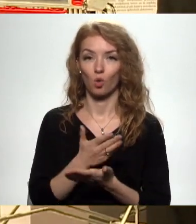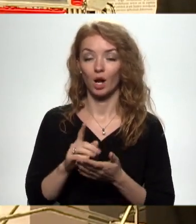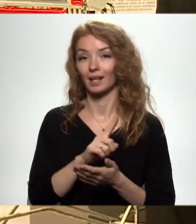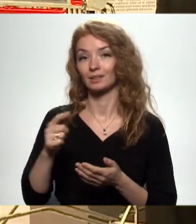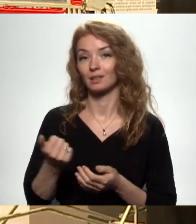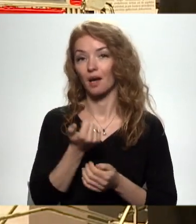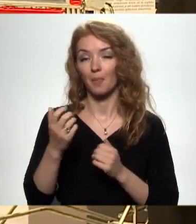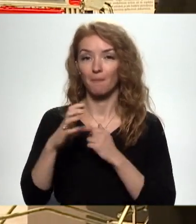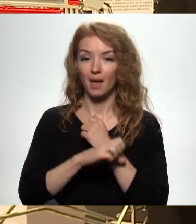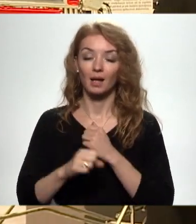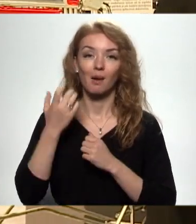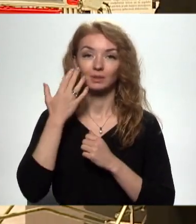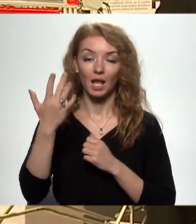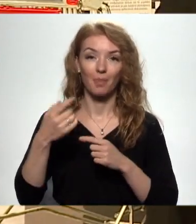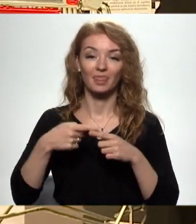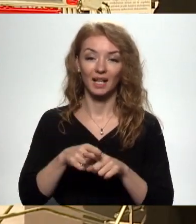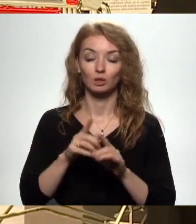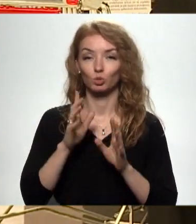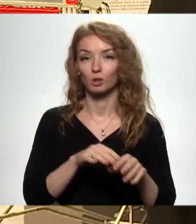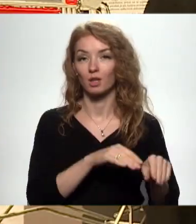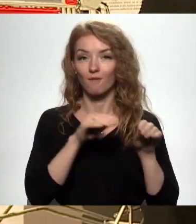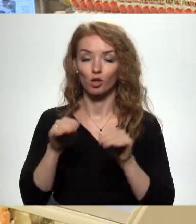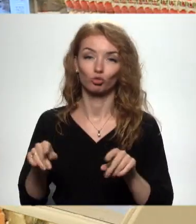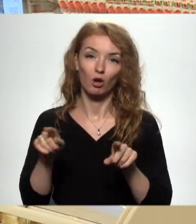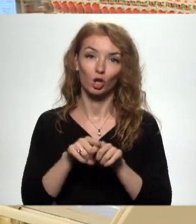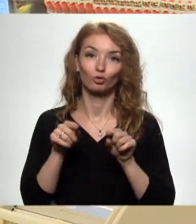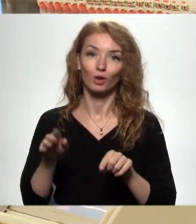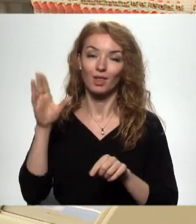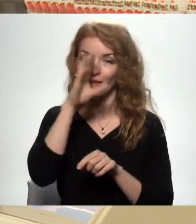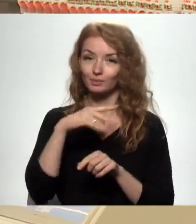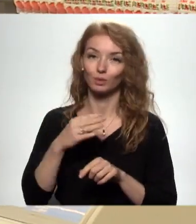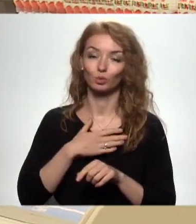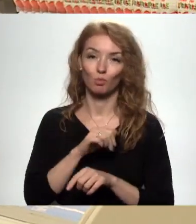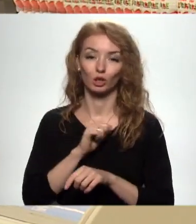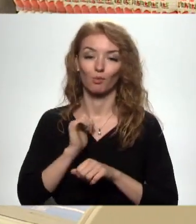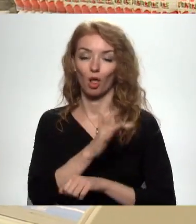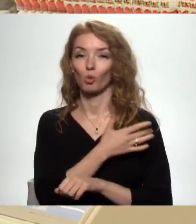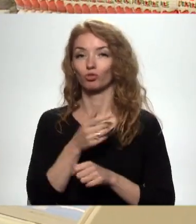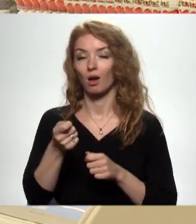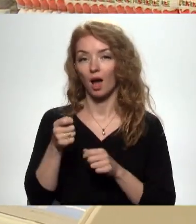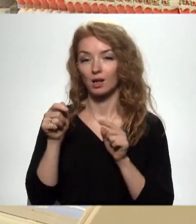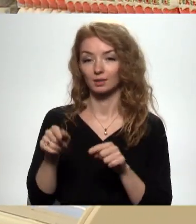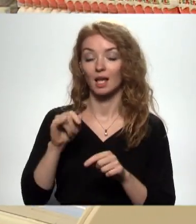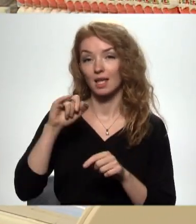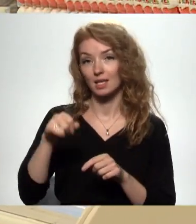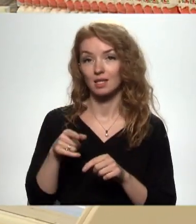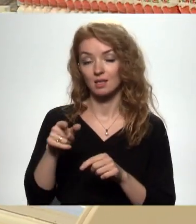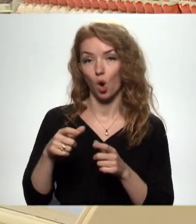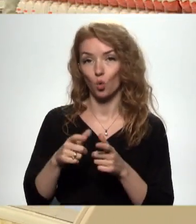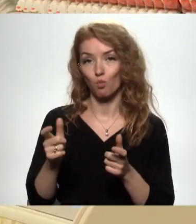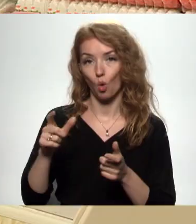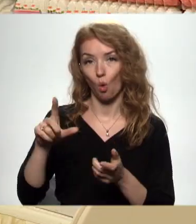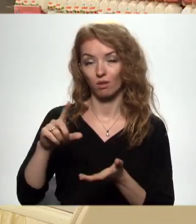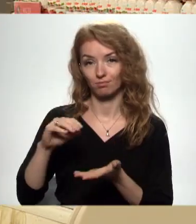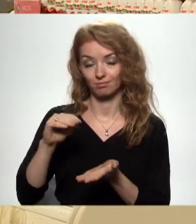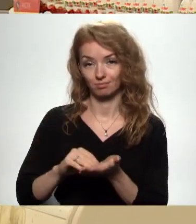gada beigā mēs ļoti ceram, ka jau tehniski būsim ieviesuši arī šo iespēju mūsu pašapkalpošanās kasēs. Ja depozīta kuponi jau ir